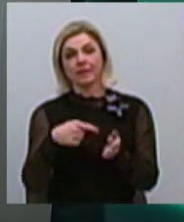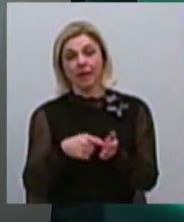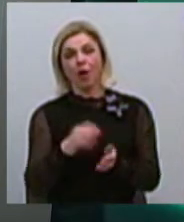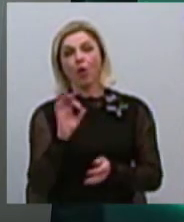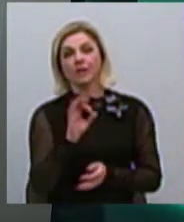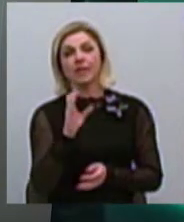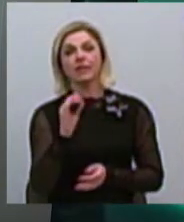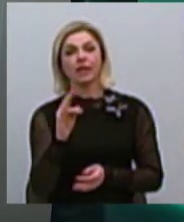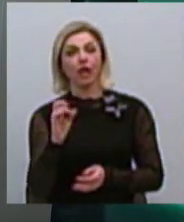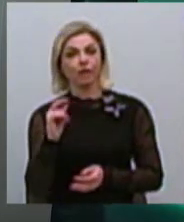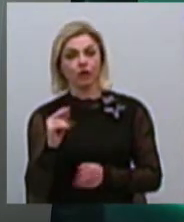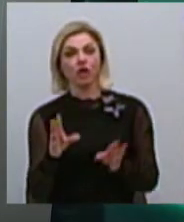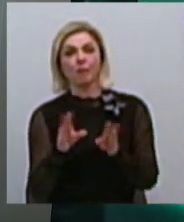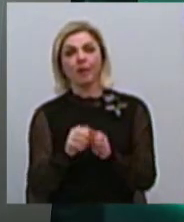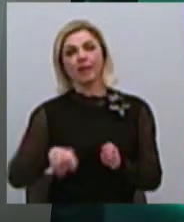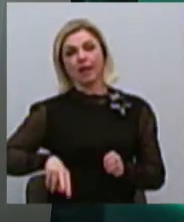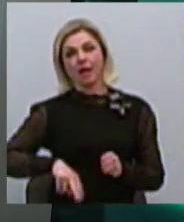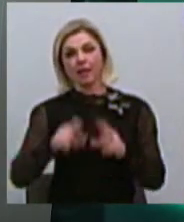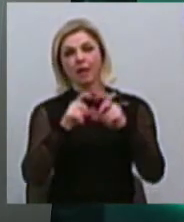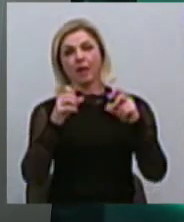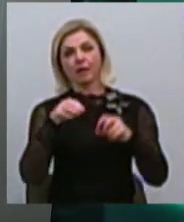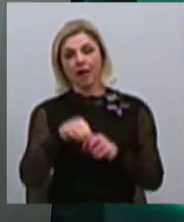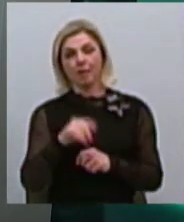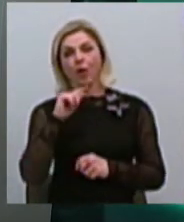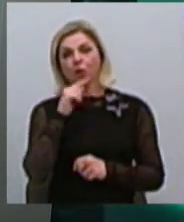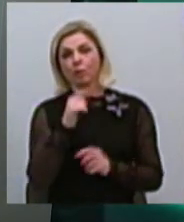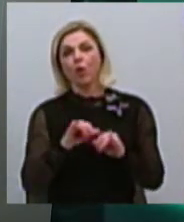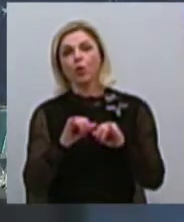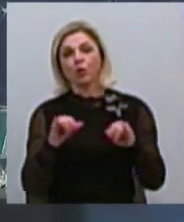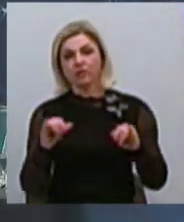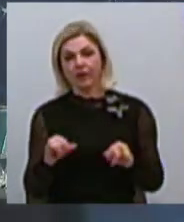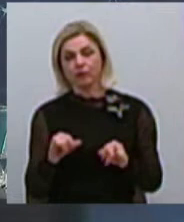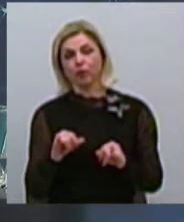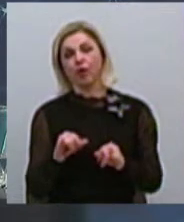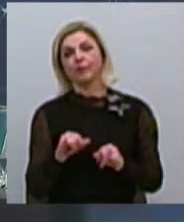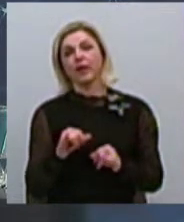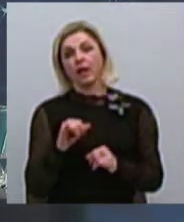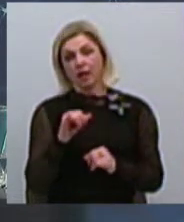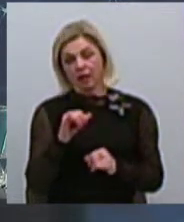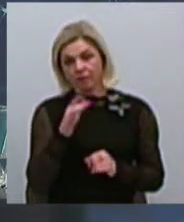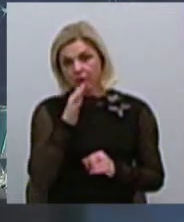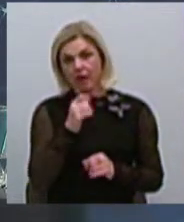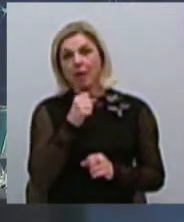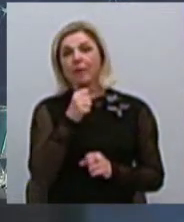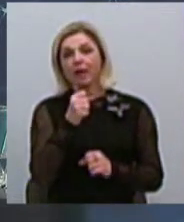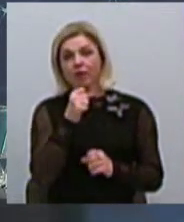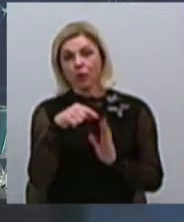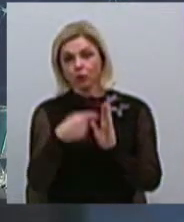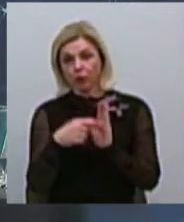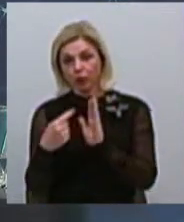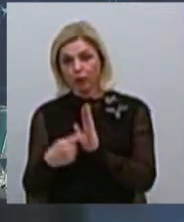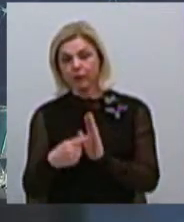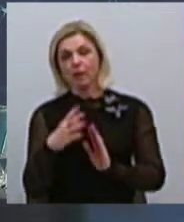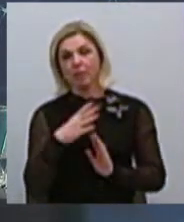разом з директоркою Департаменту економічного розвитку міської ради Тетяною Шолюченко під час брифінгу оголосили